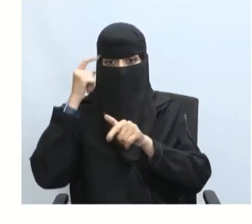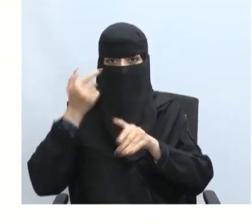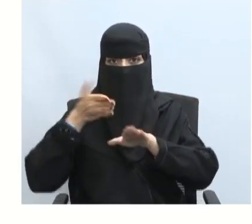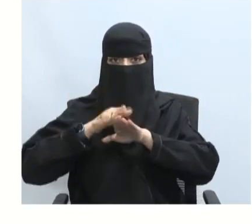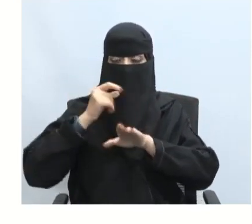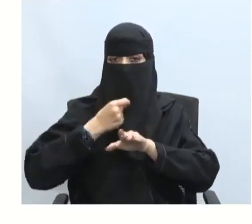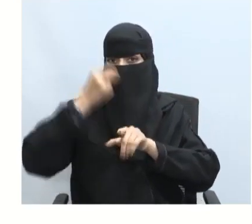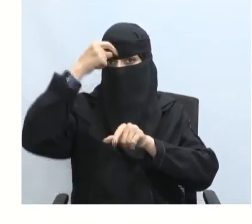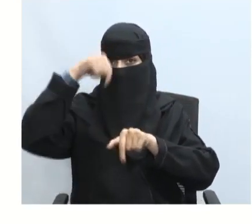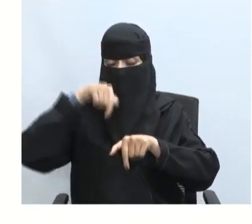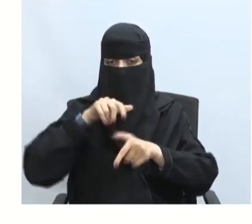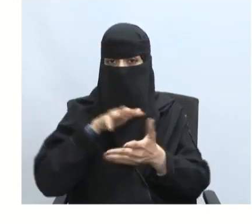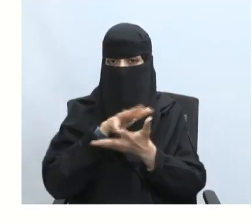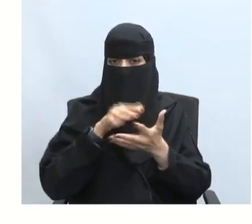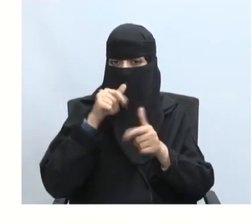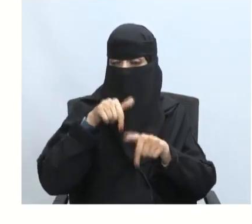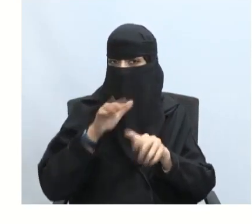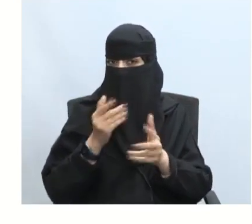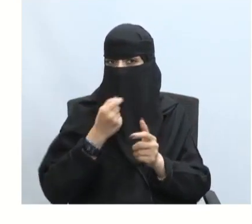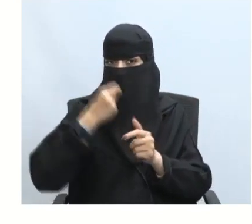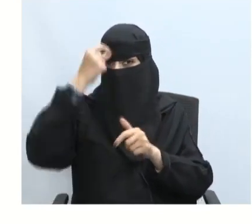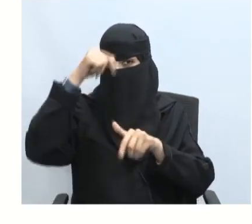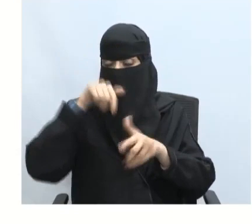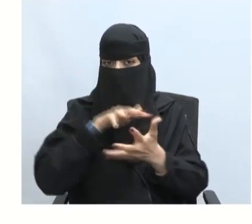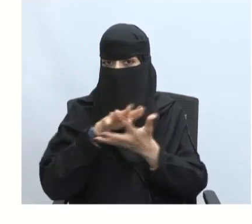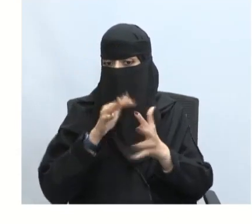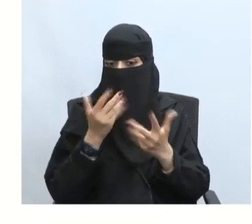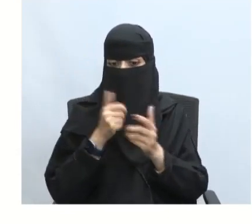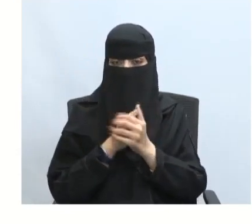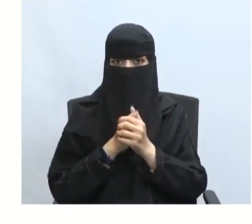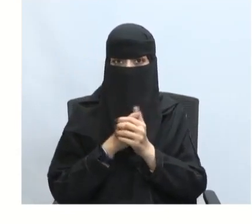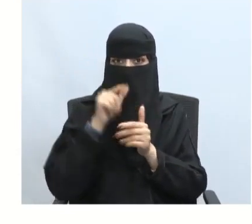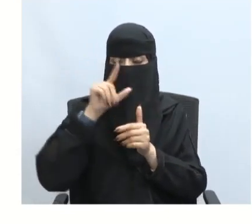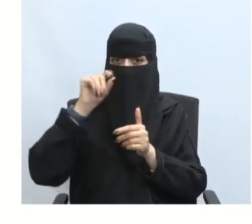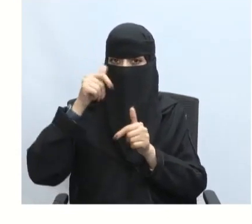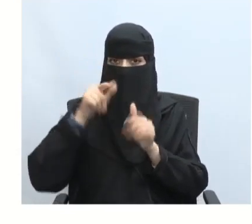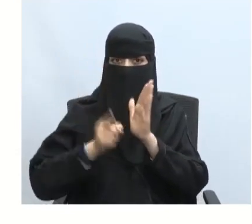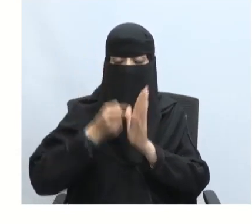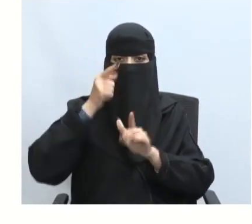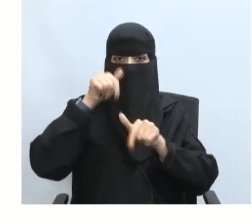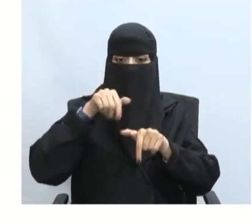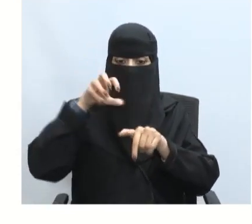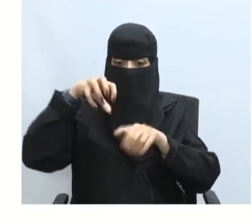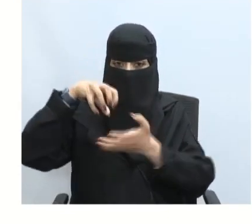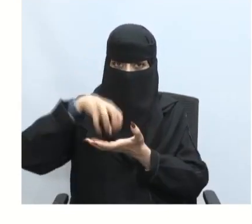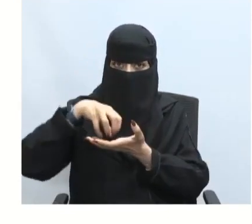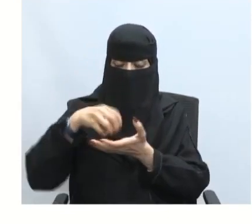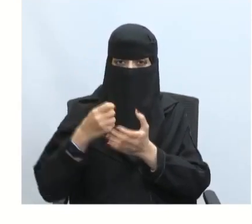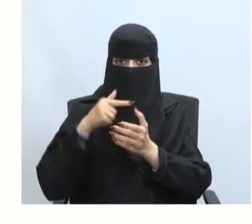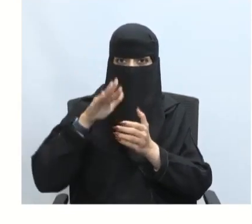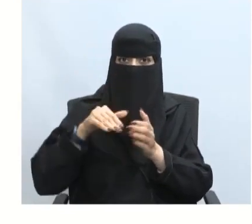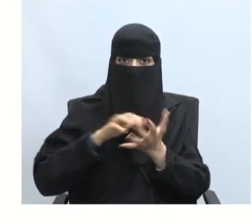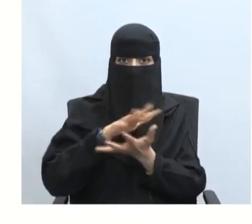على صفات الأزمة ما هي صفات الأزمة؟ بارك الله فيكم أولا وقوع الحادث